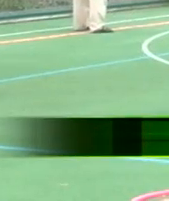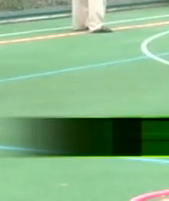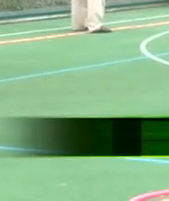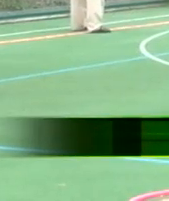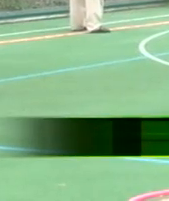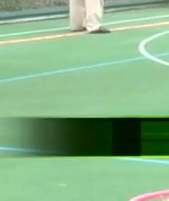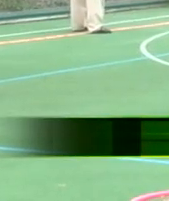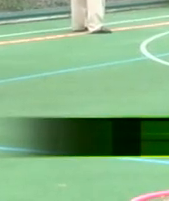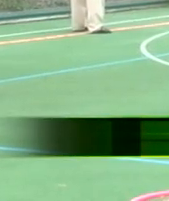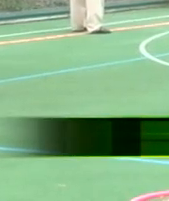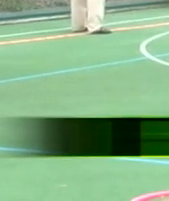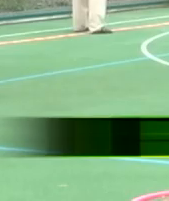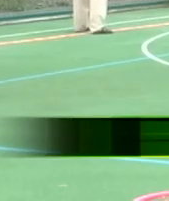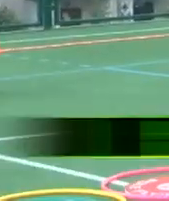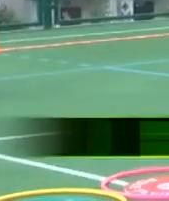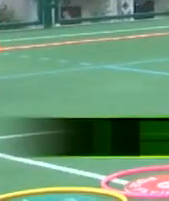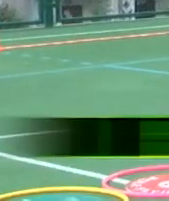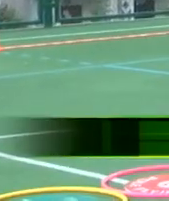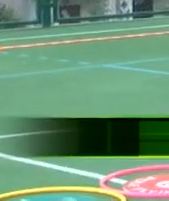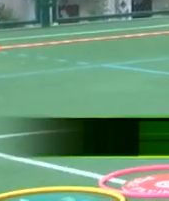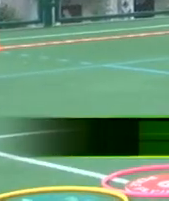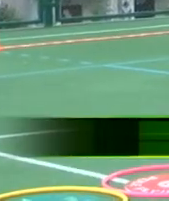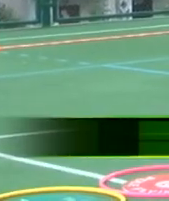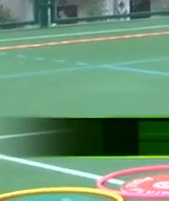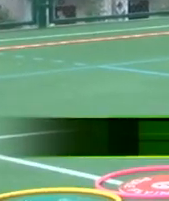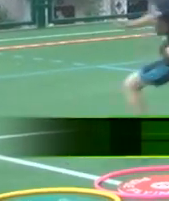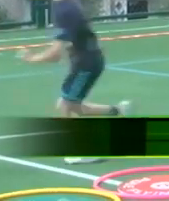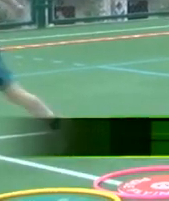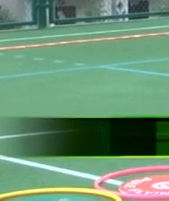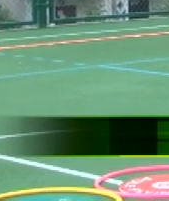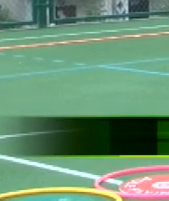Дворові олімпійські ігри вперше відбуваються у обласному центрі.